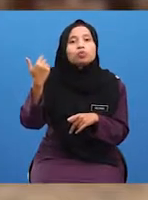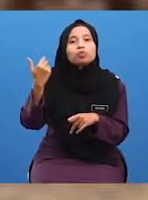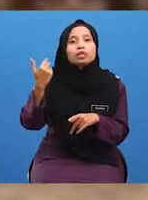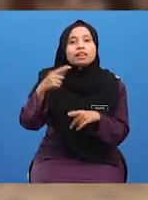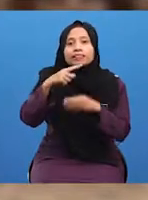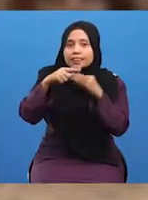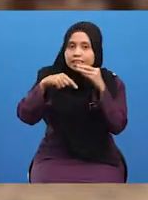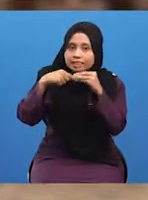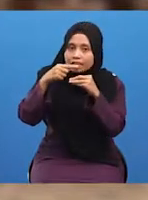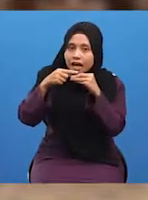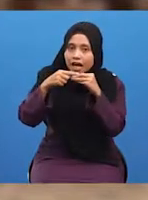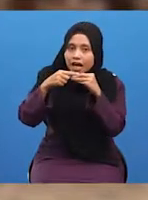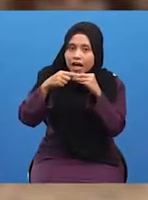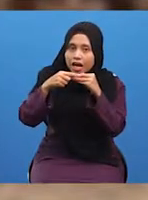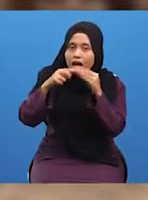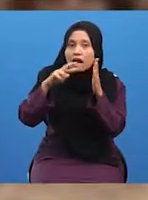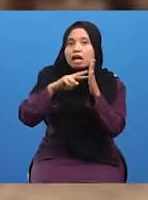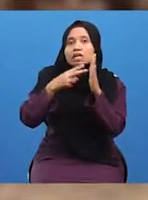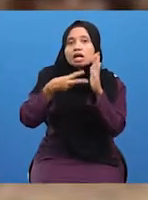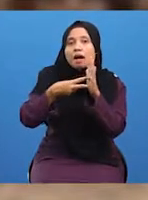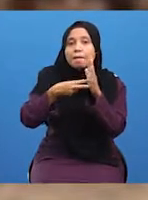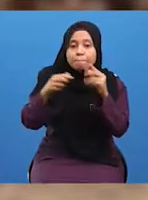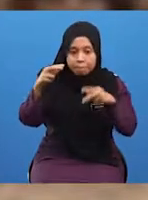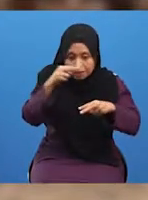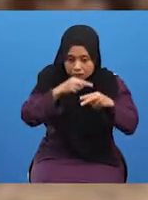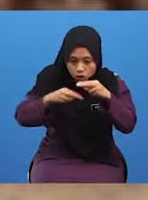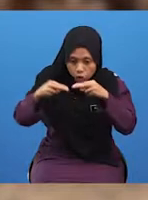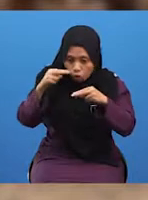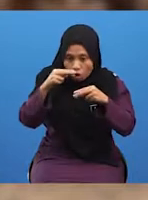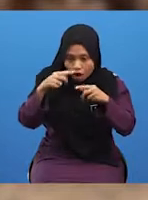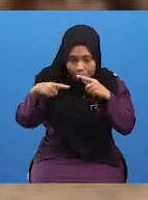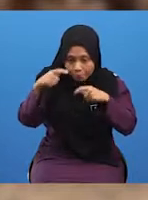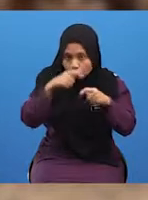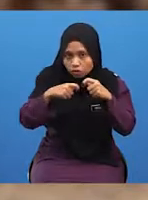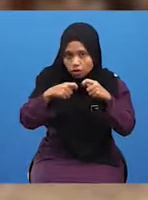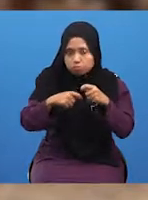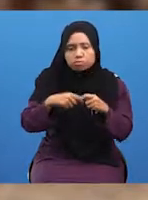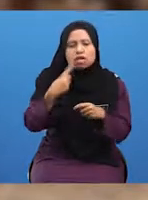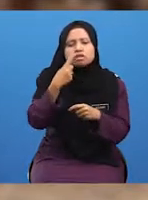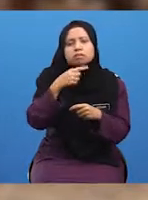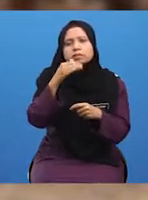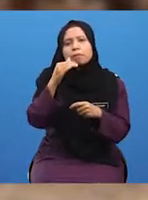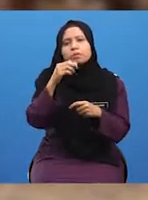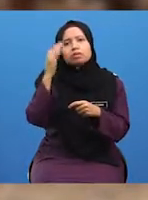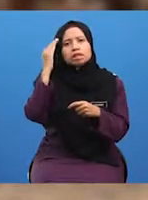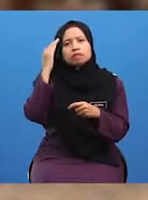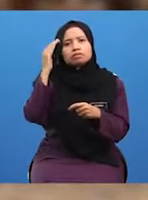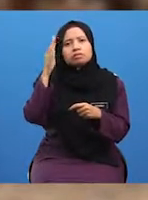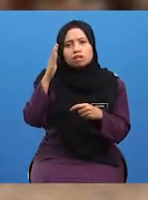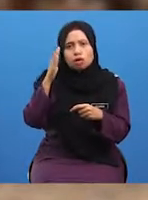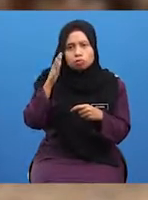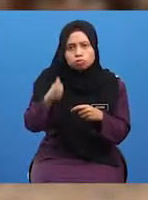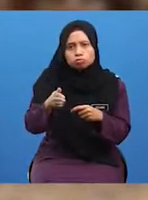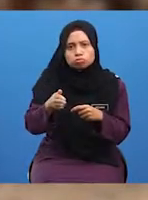tentang konsep penerokaan. Siapa di antara pelajar yang tahu tentang